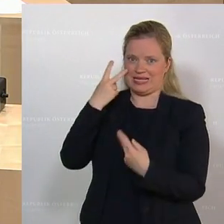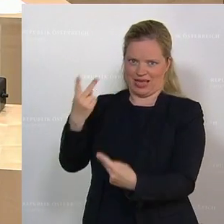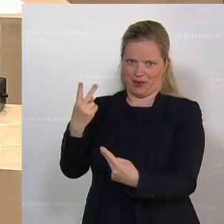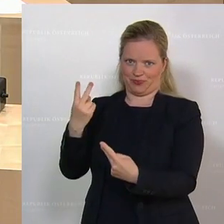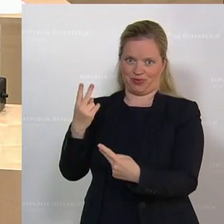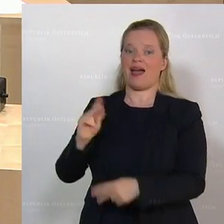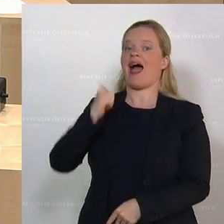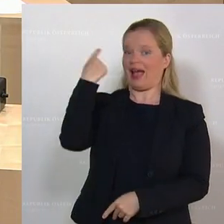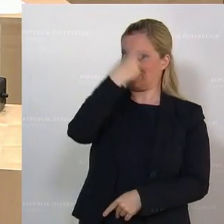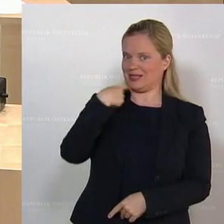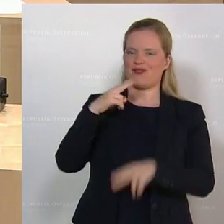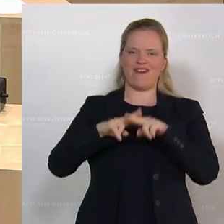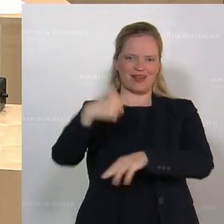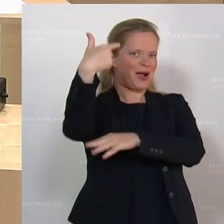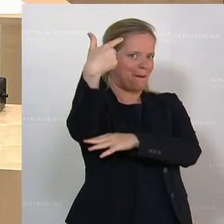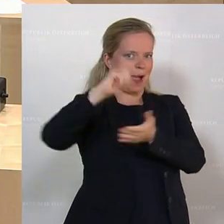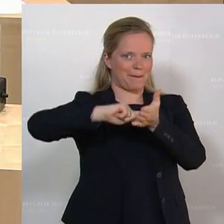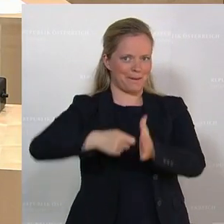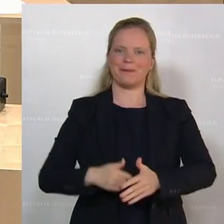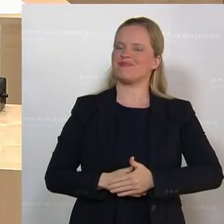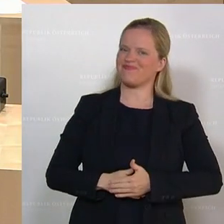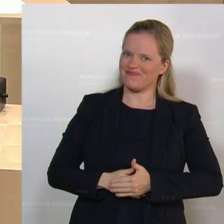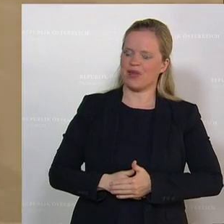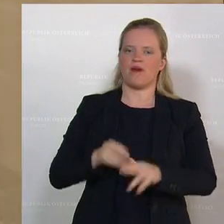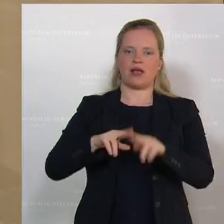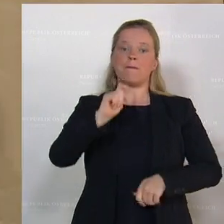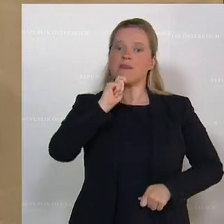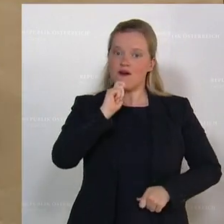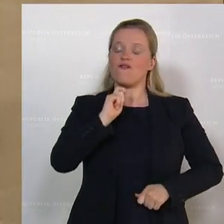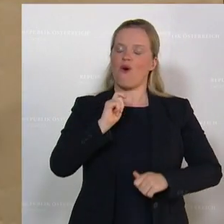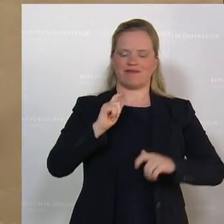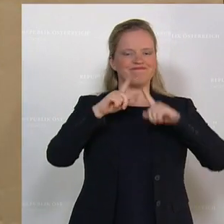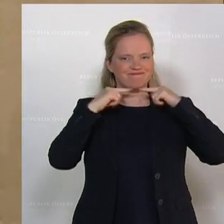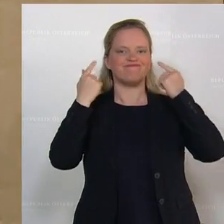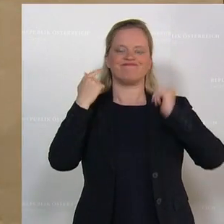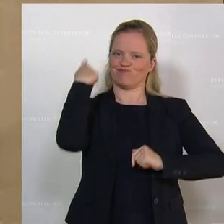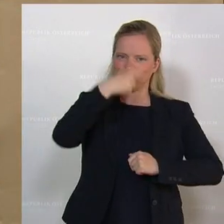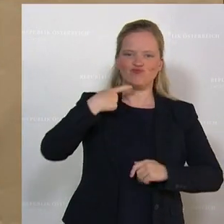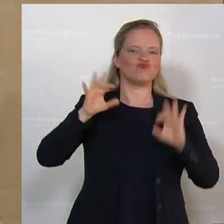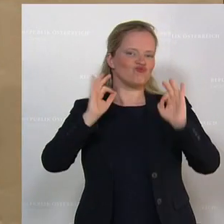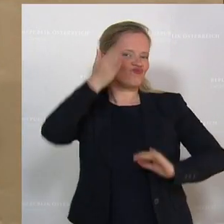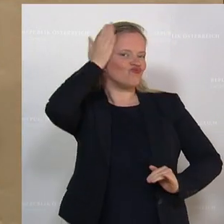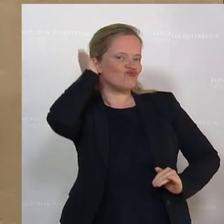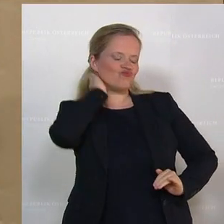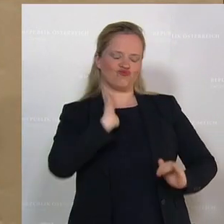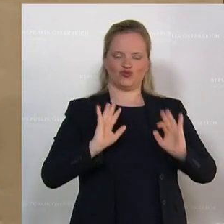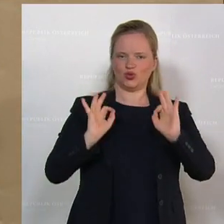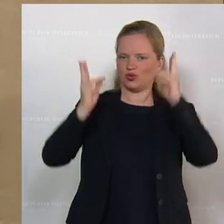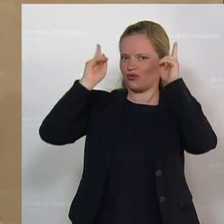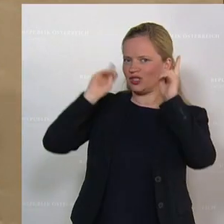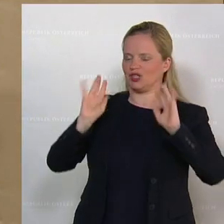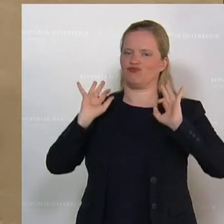die Kameras eingeschalten sind. Es gibt das eine Gesicht, wann die Mikrofone an sind. Das sind Sie gut frisiert, mit gut